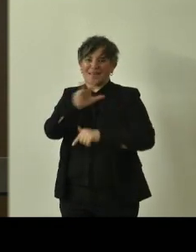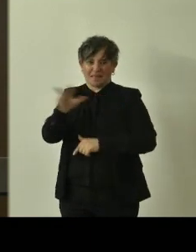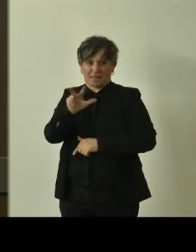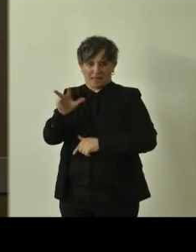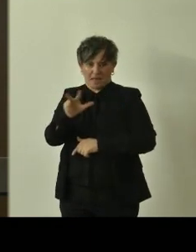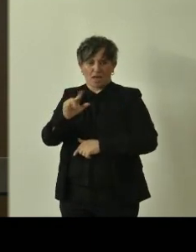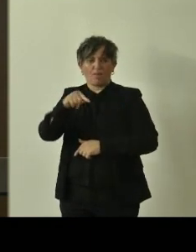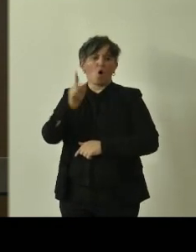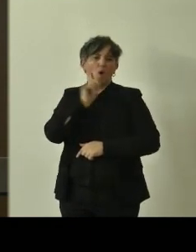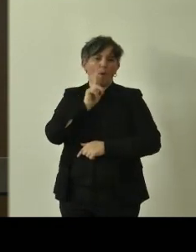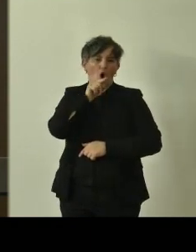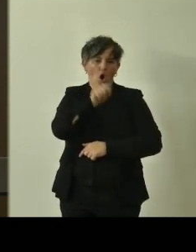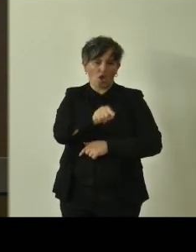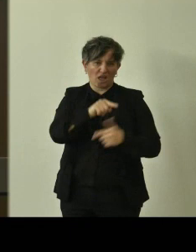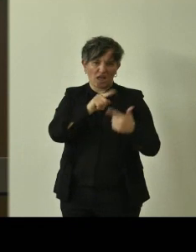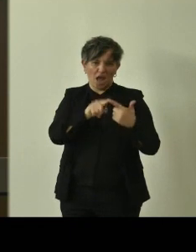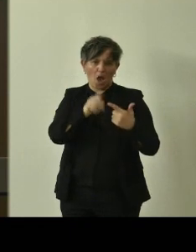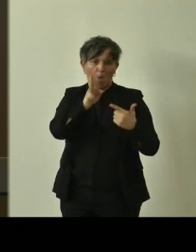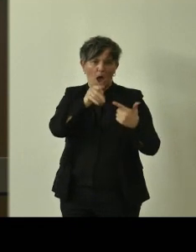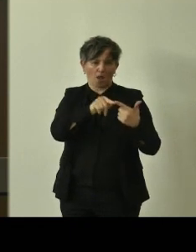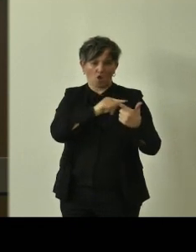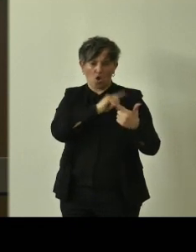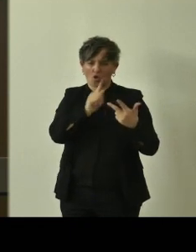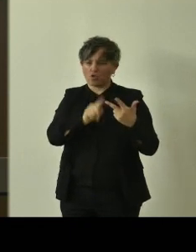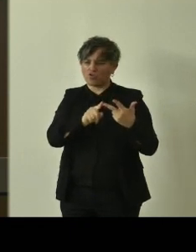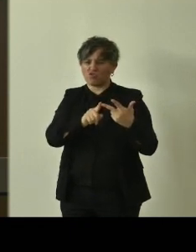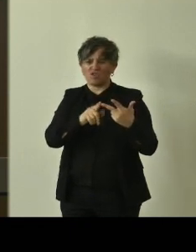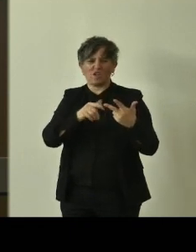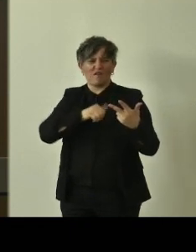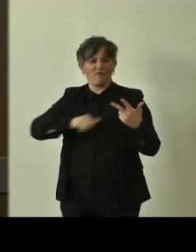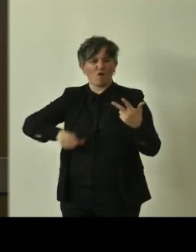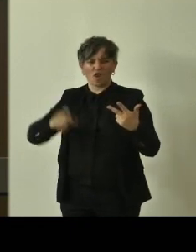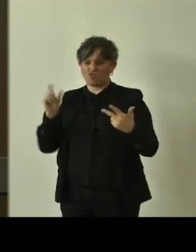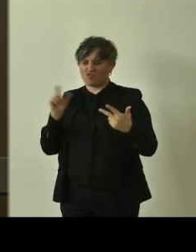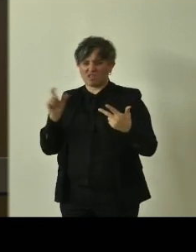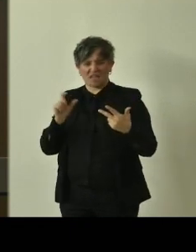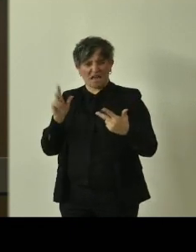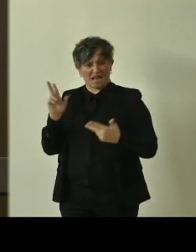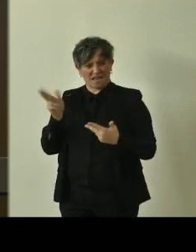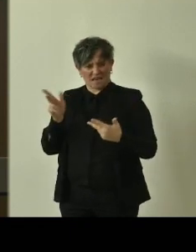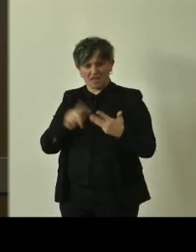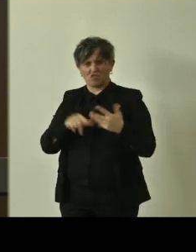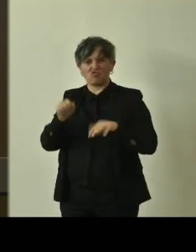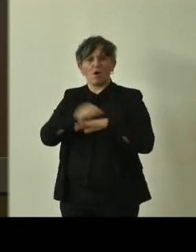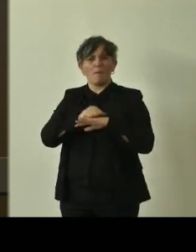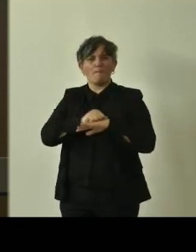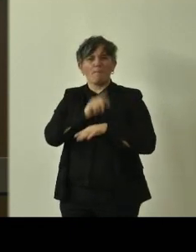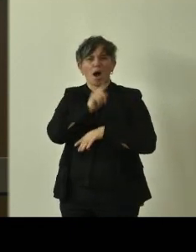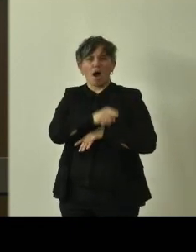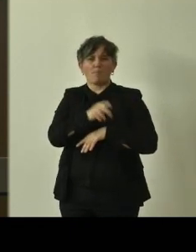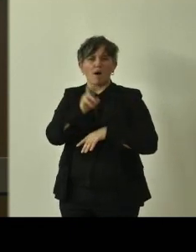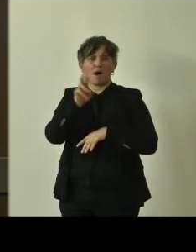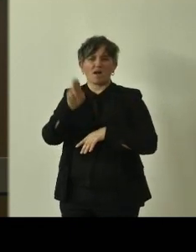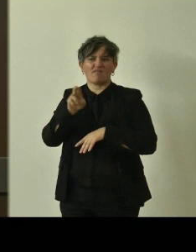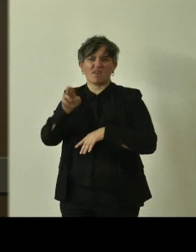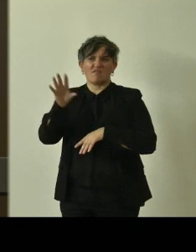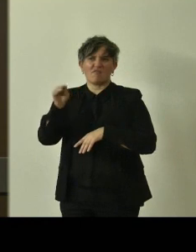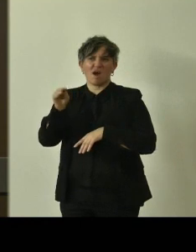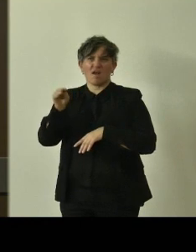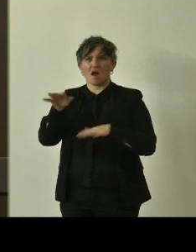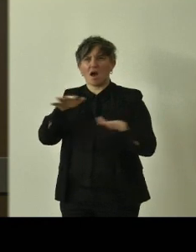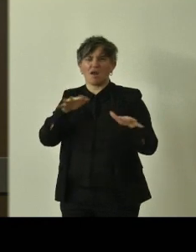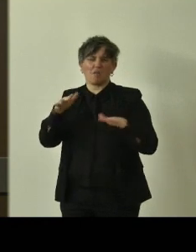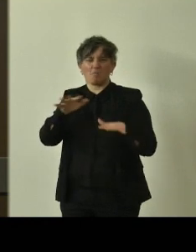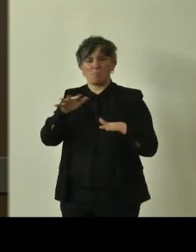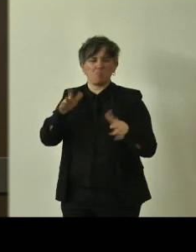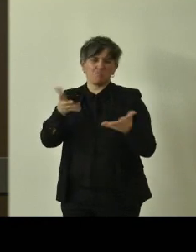c'è Modena con 14, Forlice e Sena 13, poi Parma, Ravenna, Ferrara, comunque